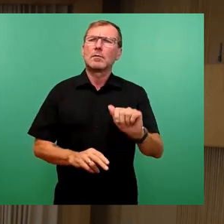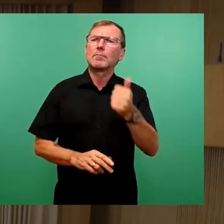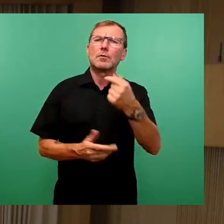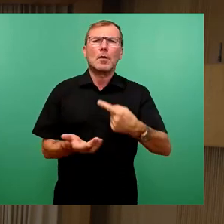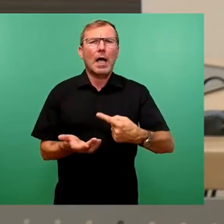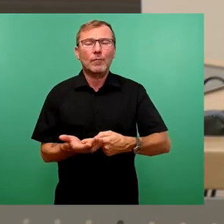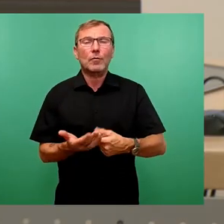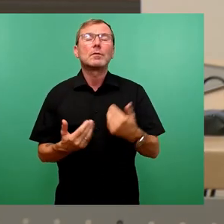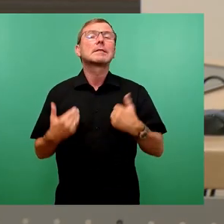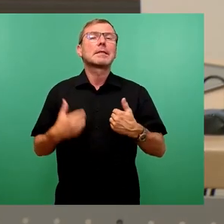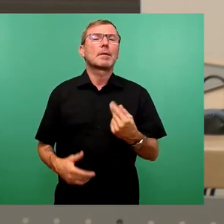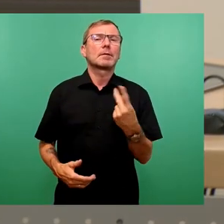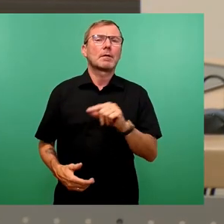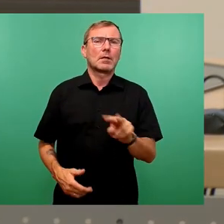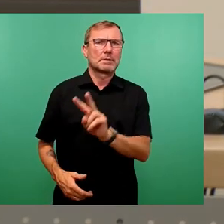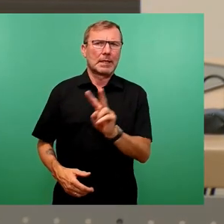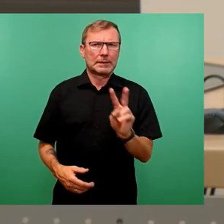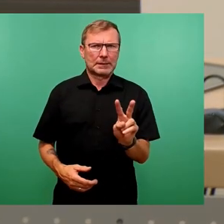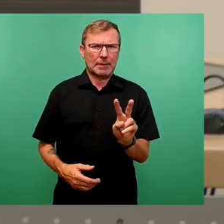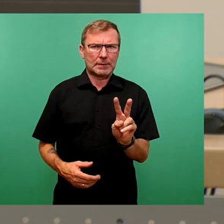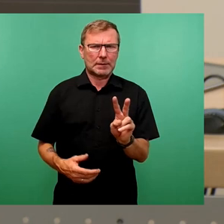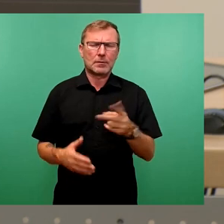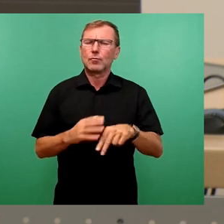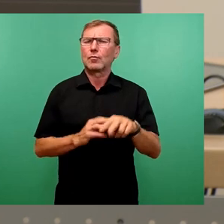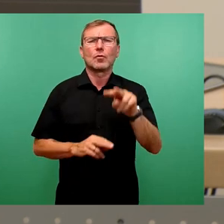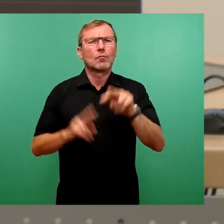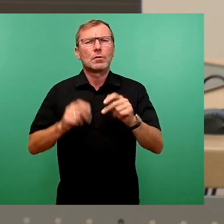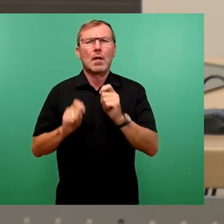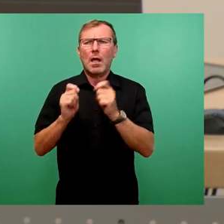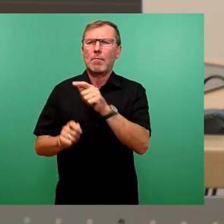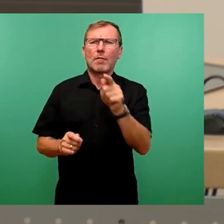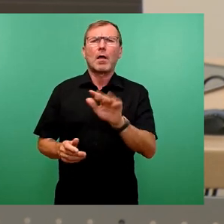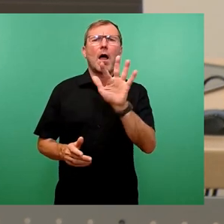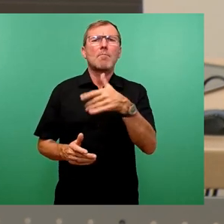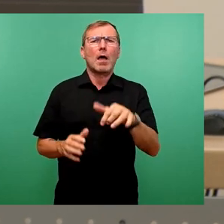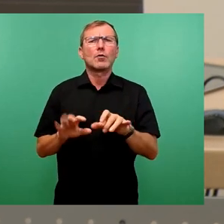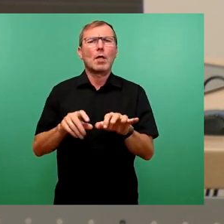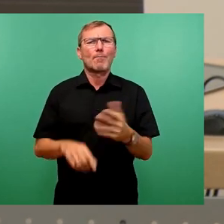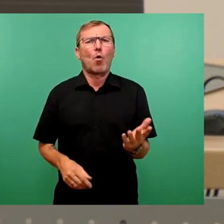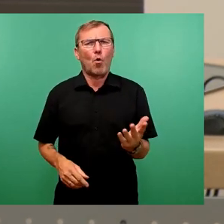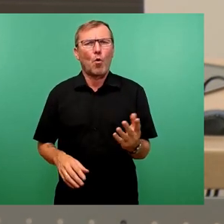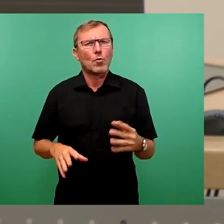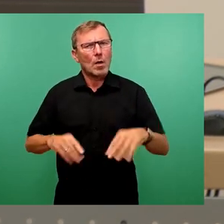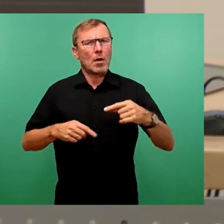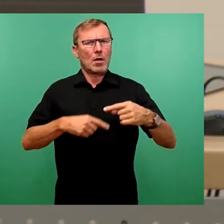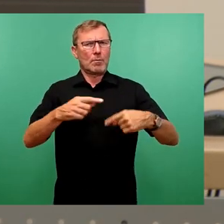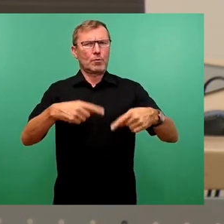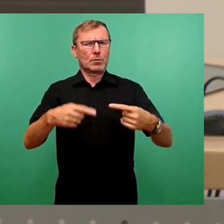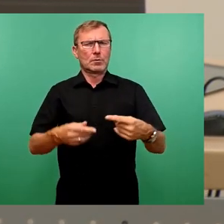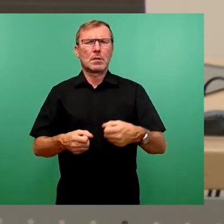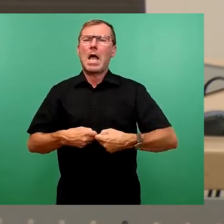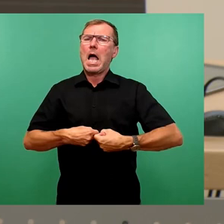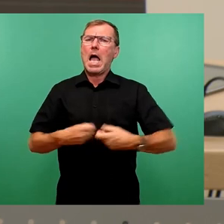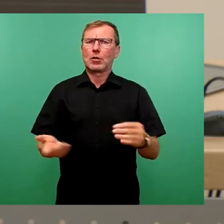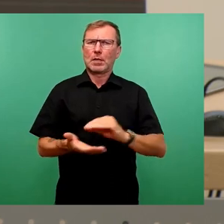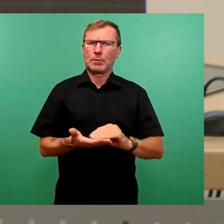September 2022 durch mehrere beauftragte Planungsbüros begonnen und die Ausschreibungskriterien für